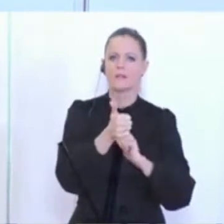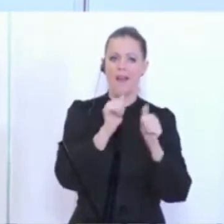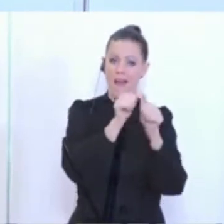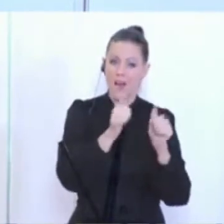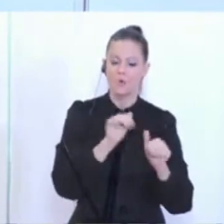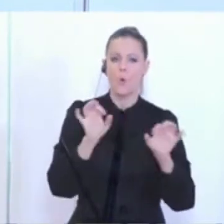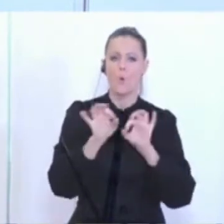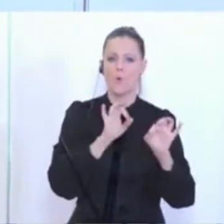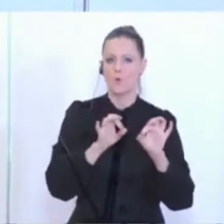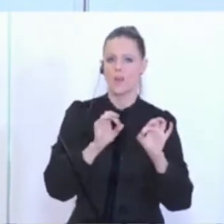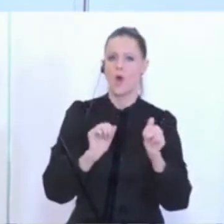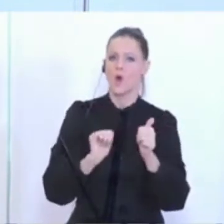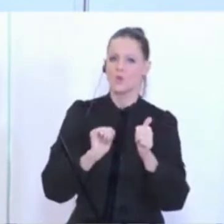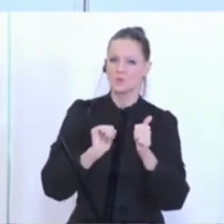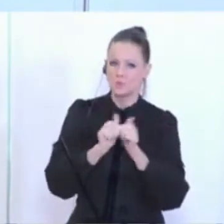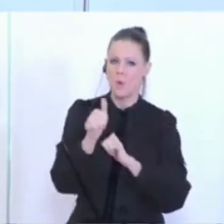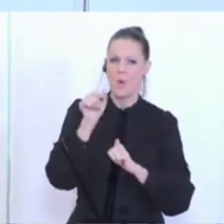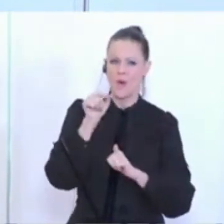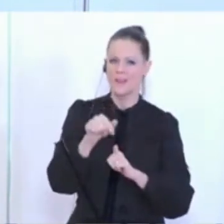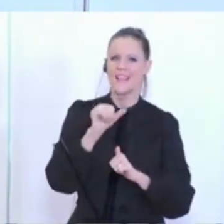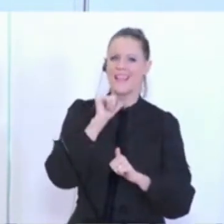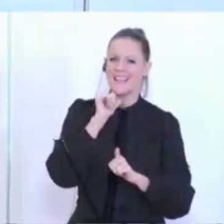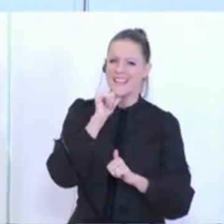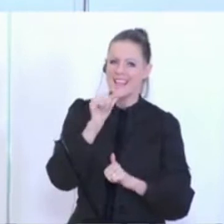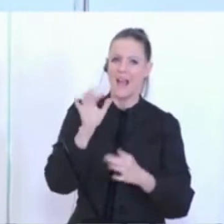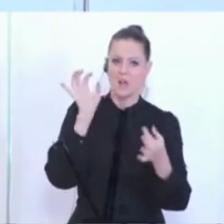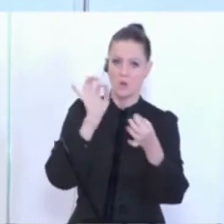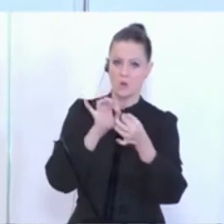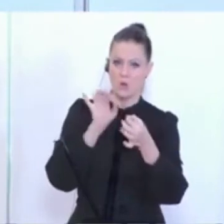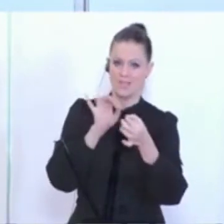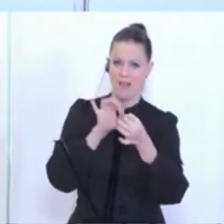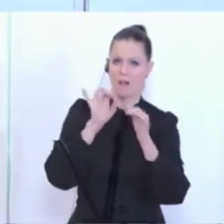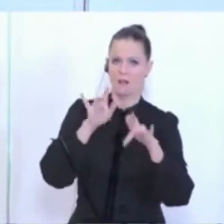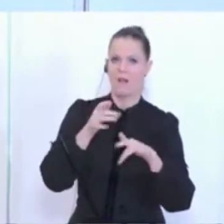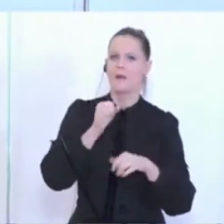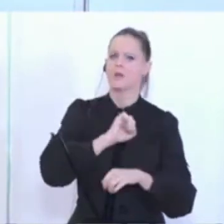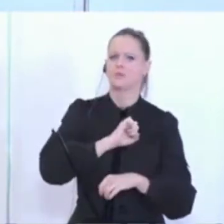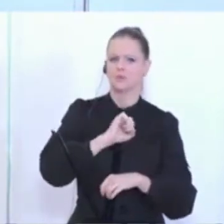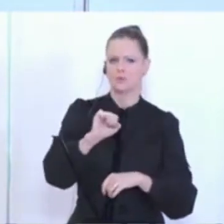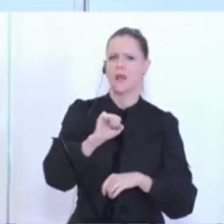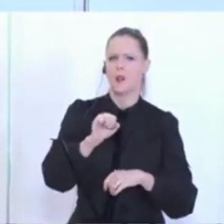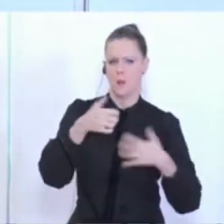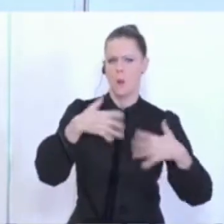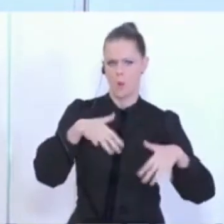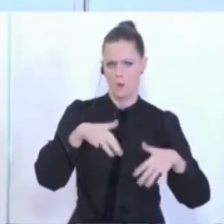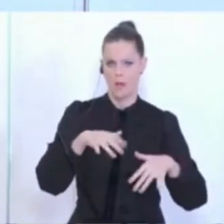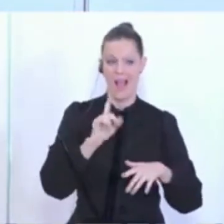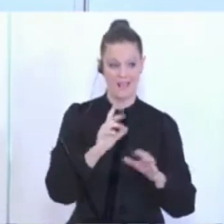nicht unmittelbar in Kontakt kommt, werden jetzt schneller bevorzugt als